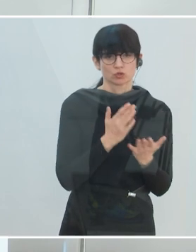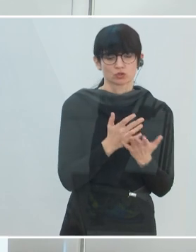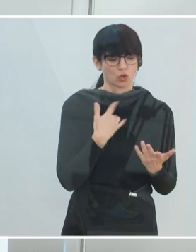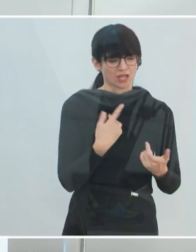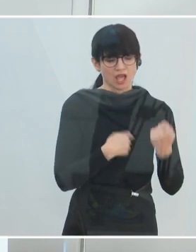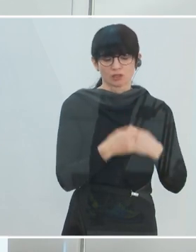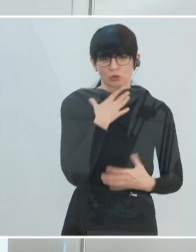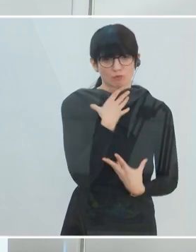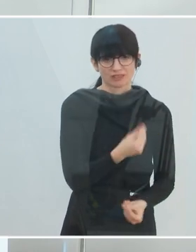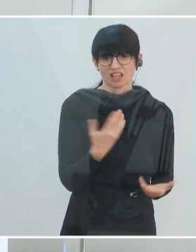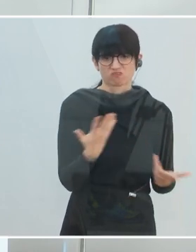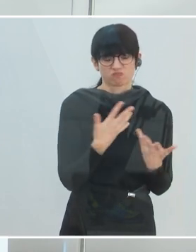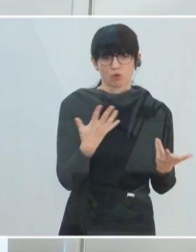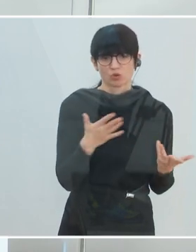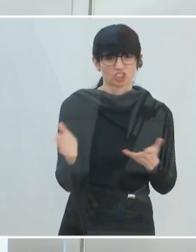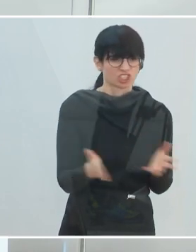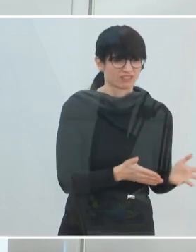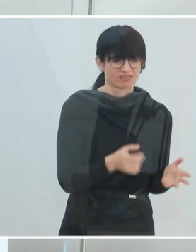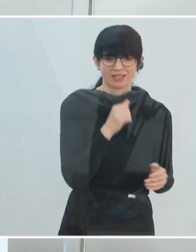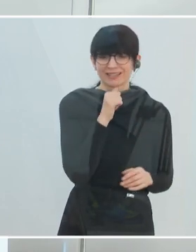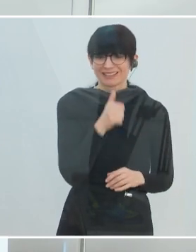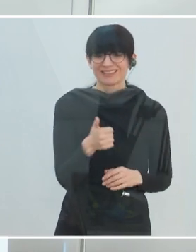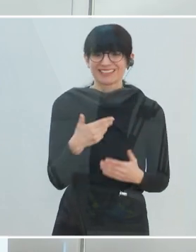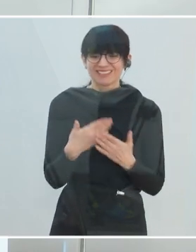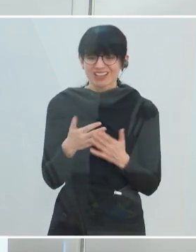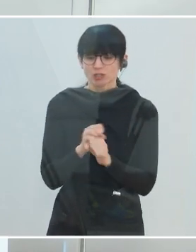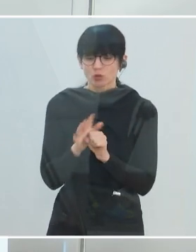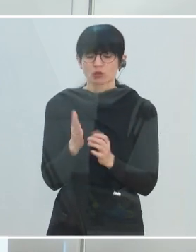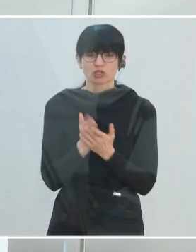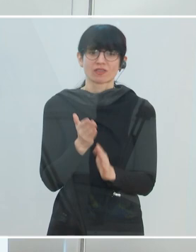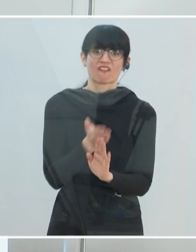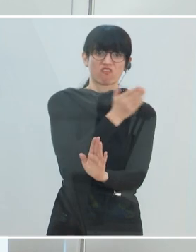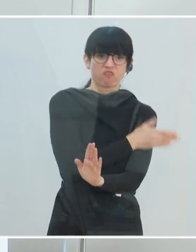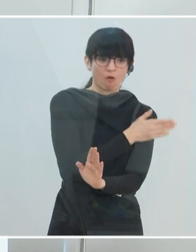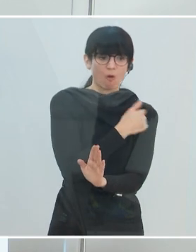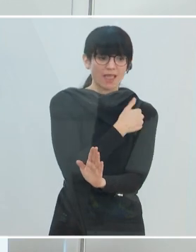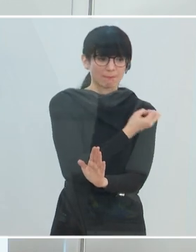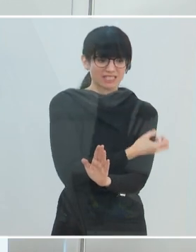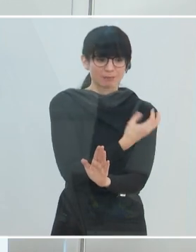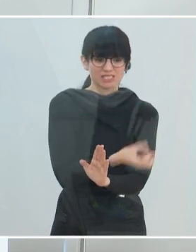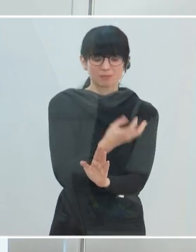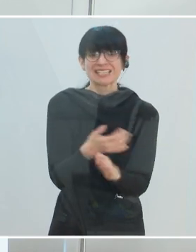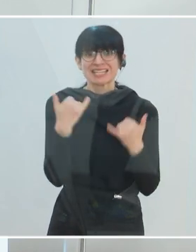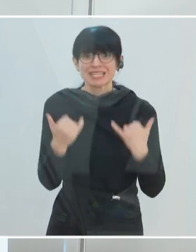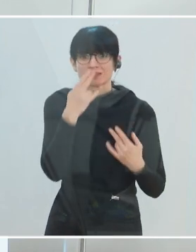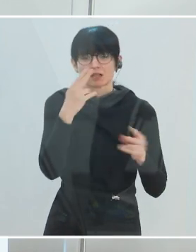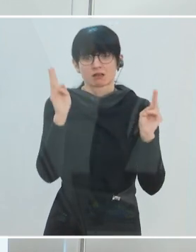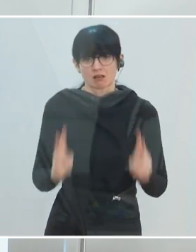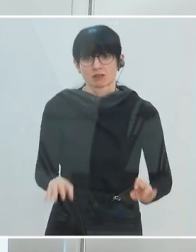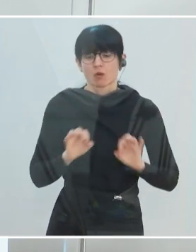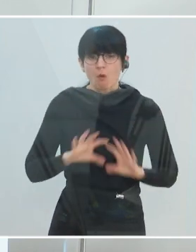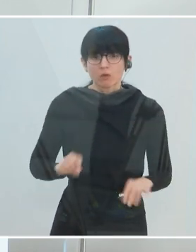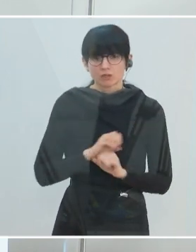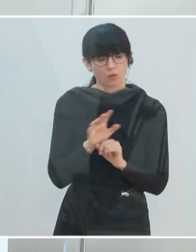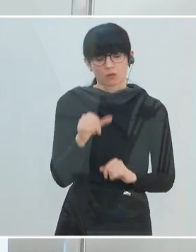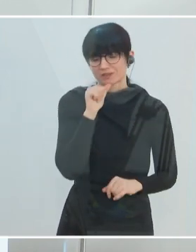Handlungsbedarf haben. Nicht erst seit Beginn der Krise, sondern sie macht vieles sichtbarer, was ohne dies ein Thema und